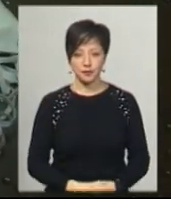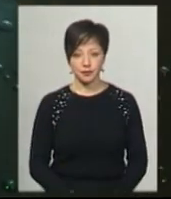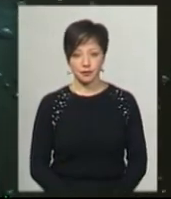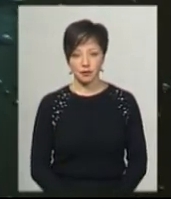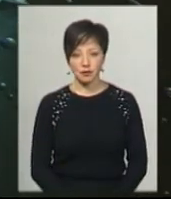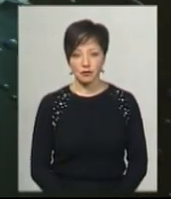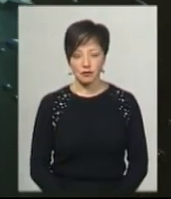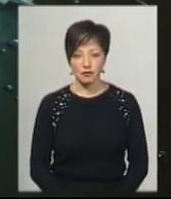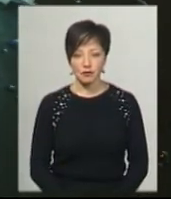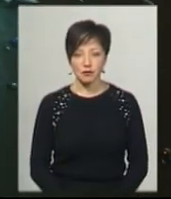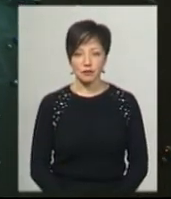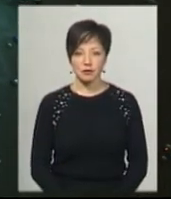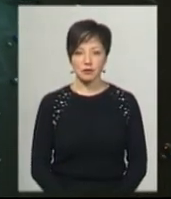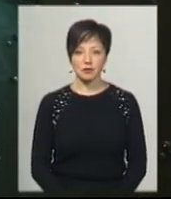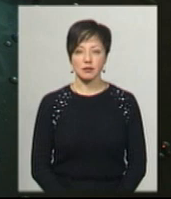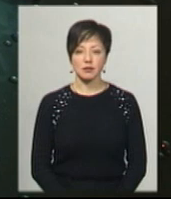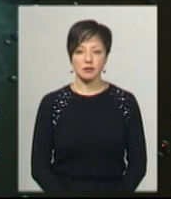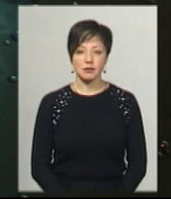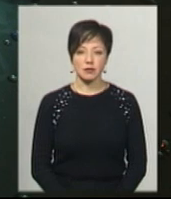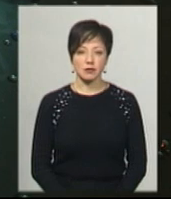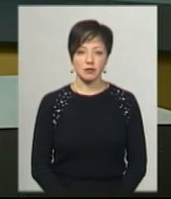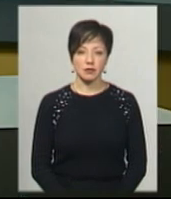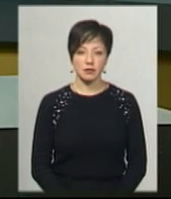Поробок, Іван Мовчан. Новини на Суспільному. Хмельниччина.